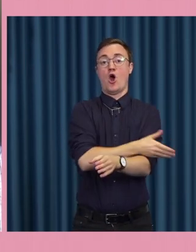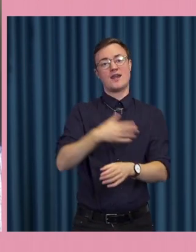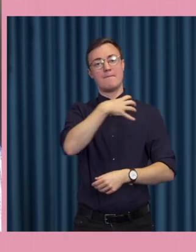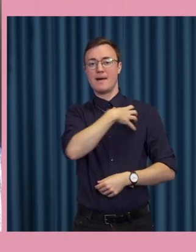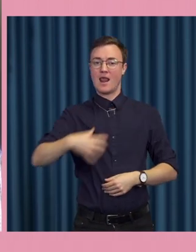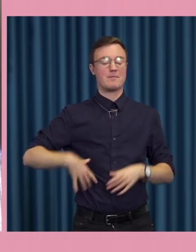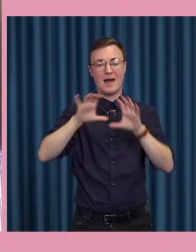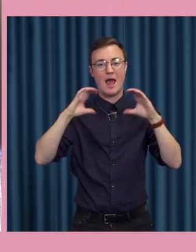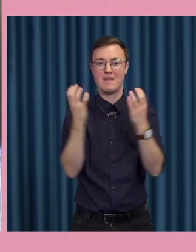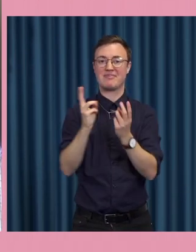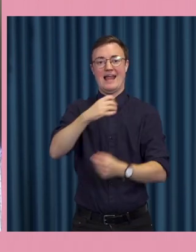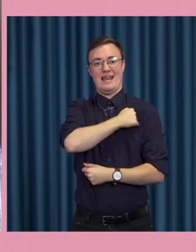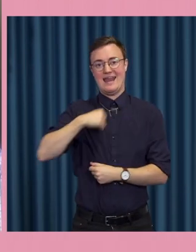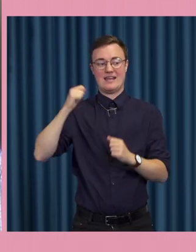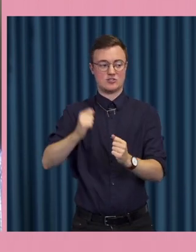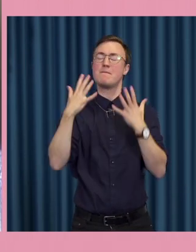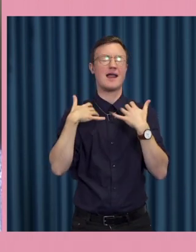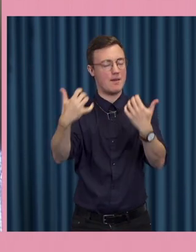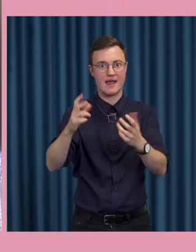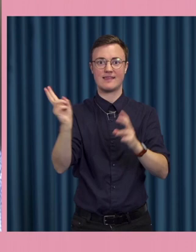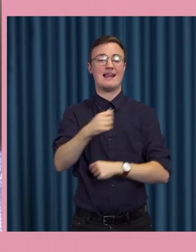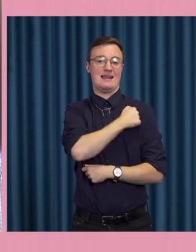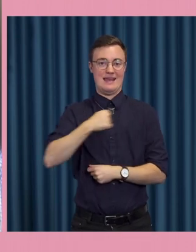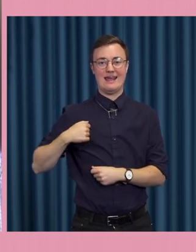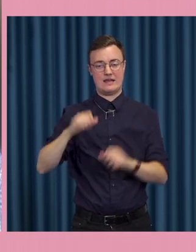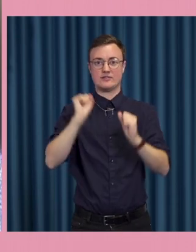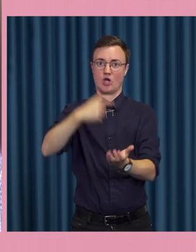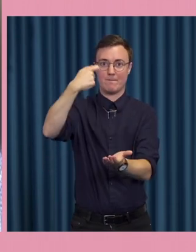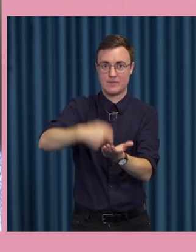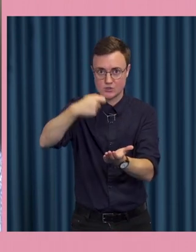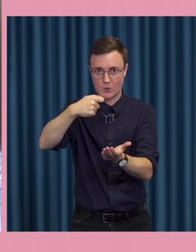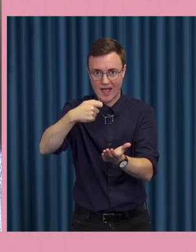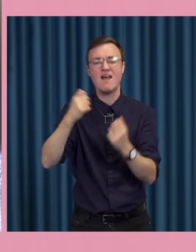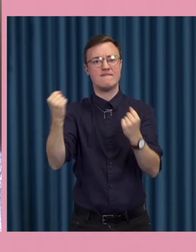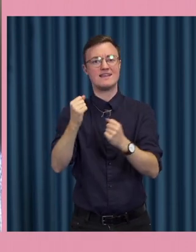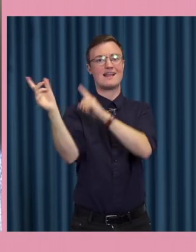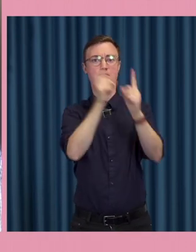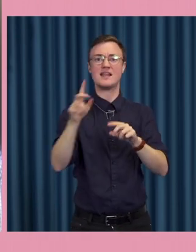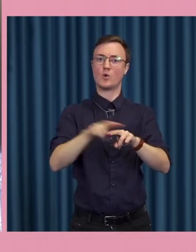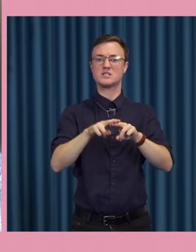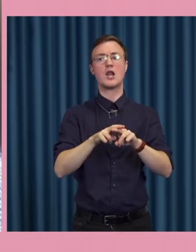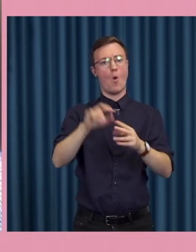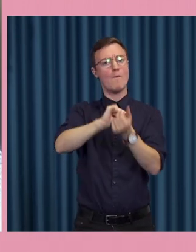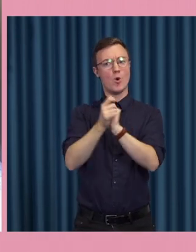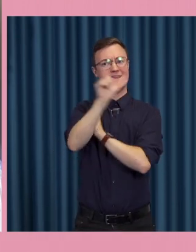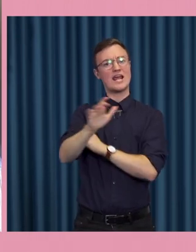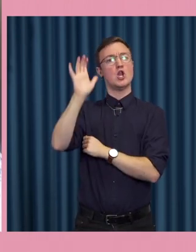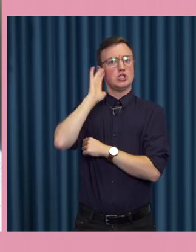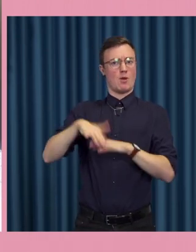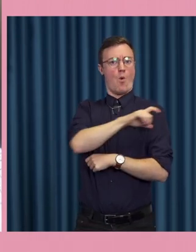eller läggas av regeringen så att människor känner att ja de kan påverka saker de blir i alla fall lyssnade på det är det viktiga